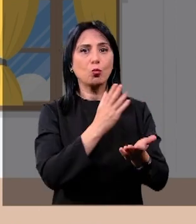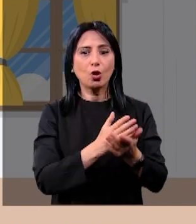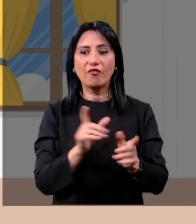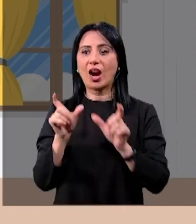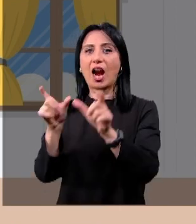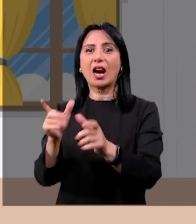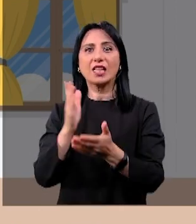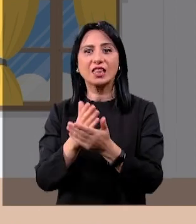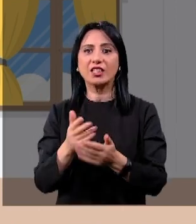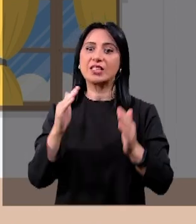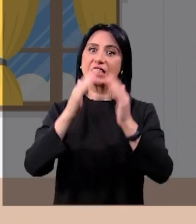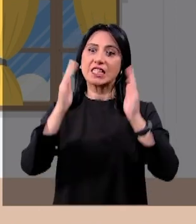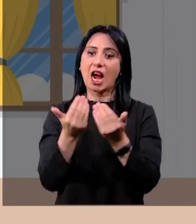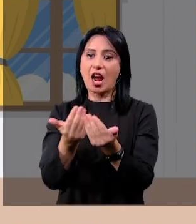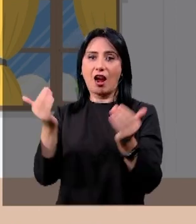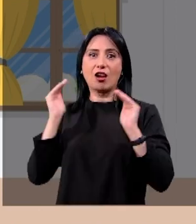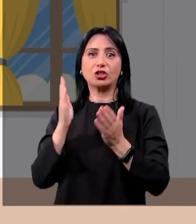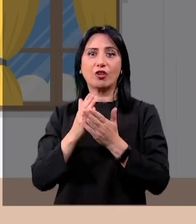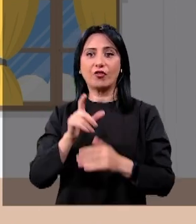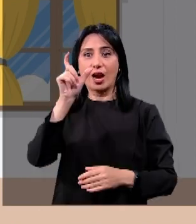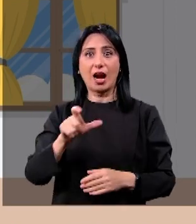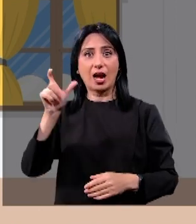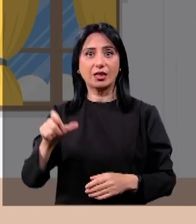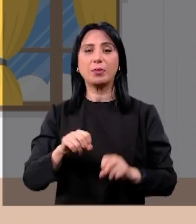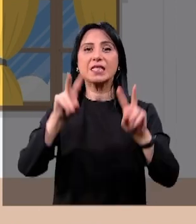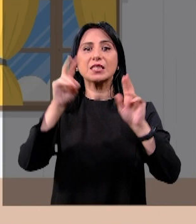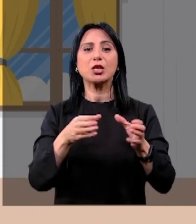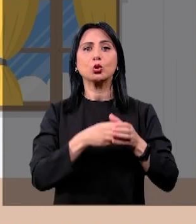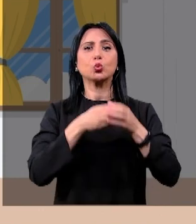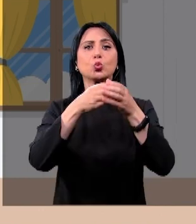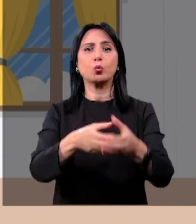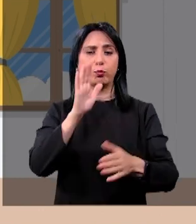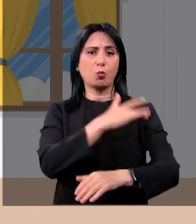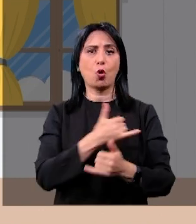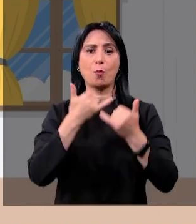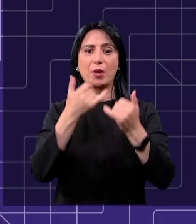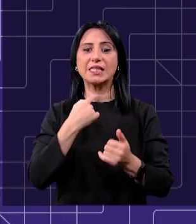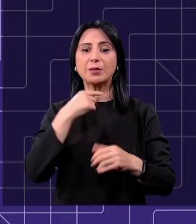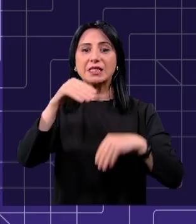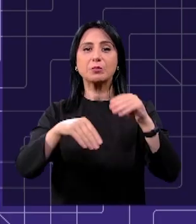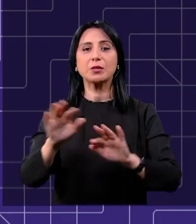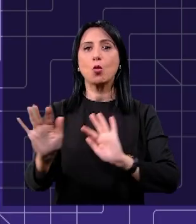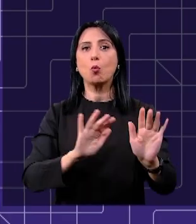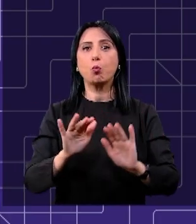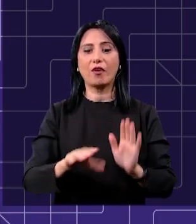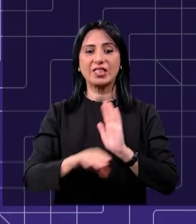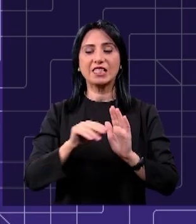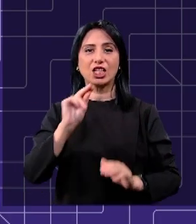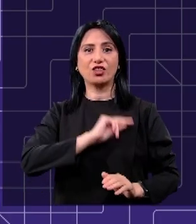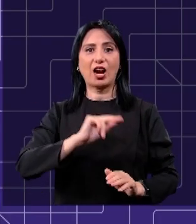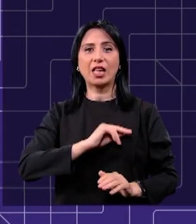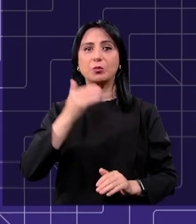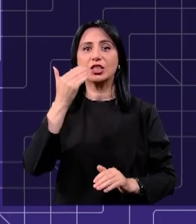Seçkilər günü stasionar müalicə müəssisələrində və qarantin sahələrində həmçinin özün təcriddə olan seçkilərə xüsusi qruplar xidmət edəcək.